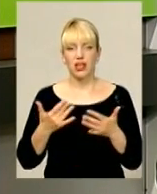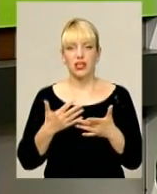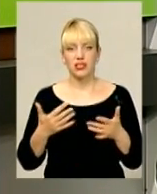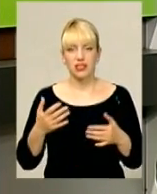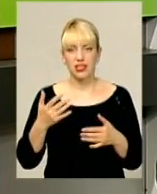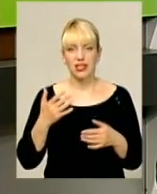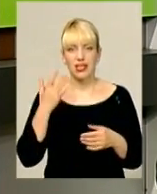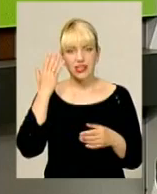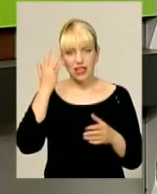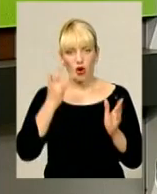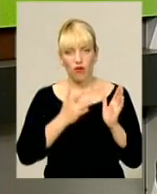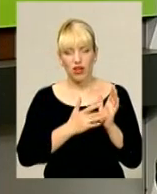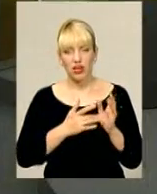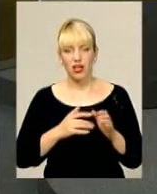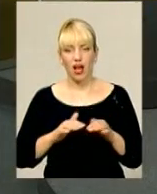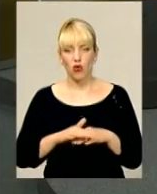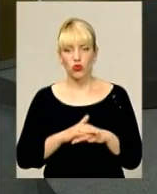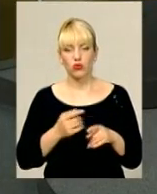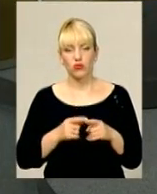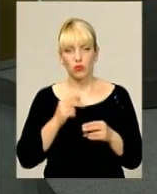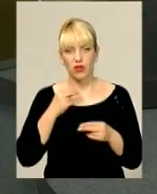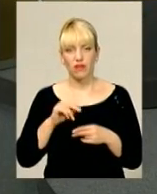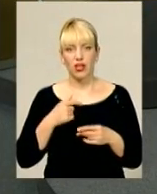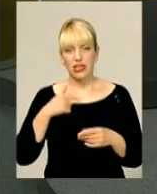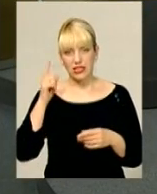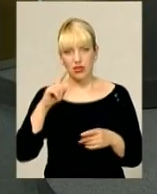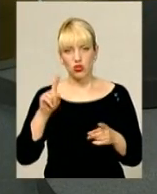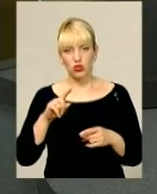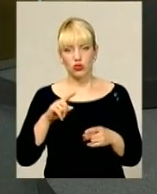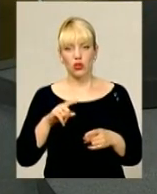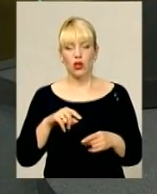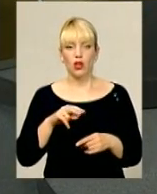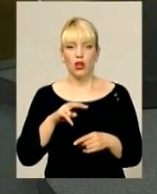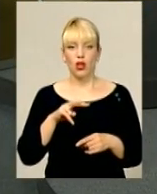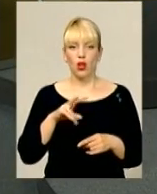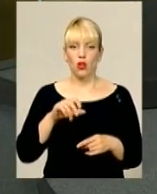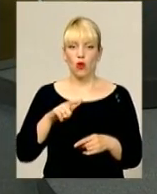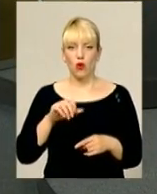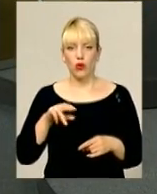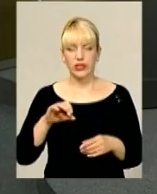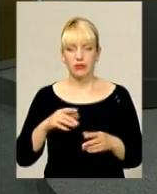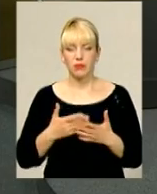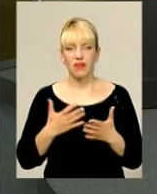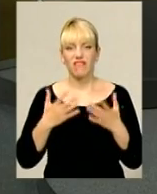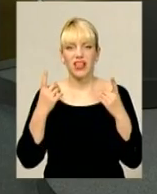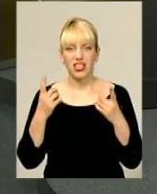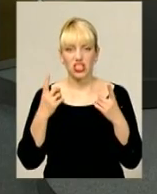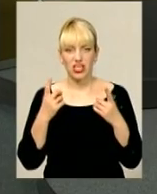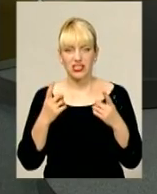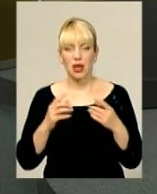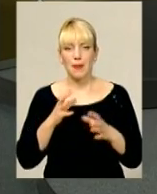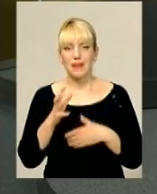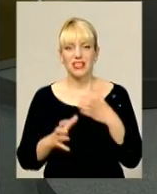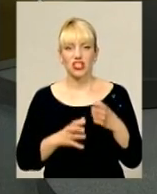цьому перевага, ви знаєте, що, наприклад, логотипи відомих величезних міжнародних корпорацій, а, насправді, логотип